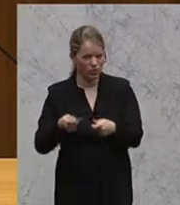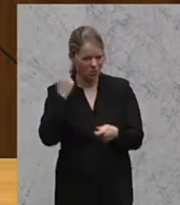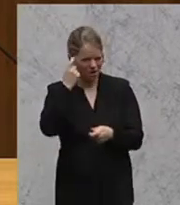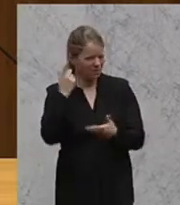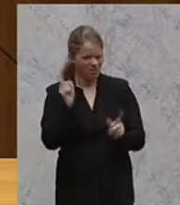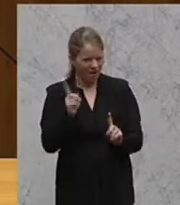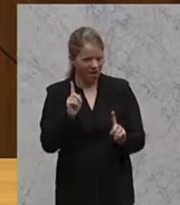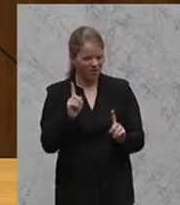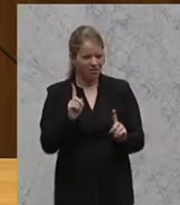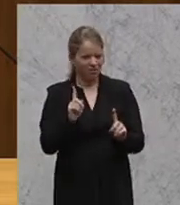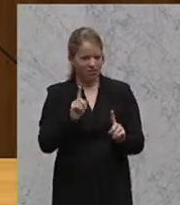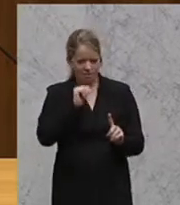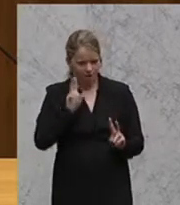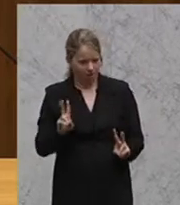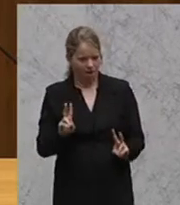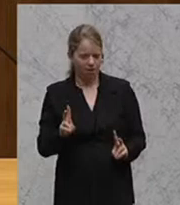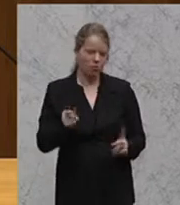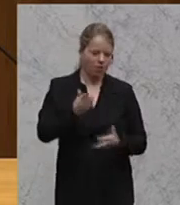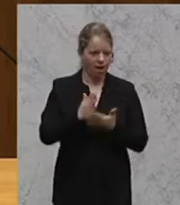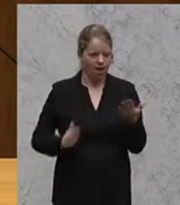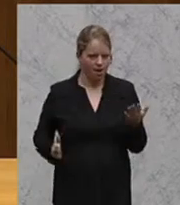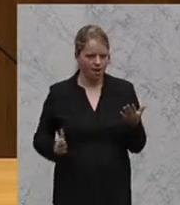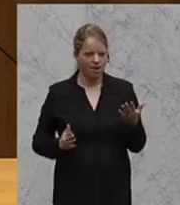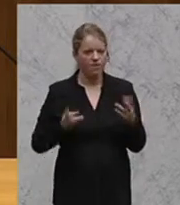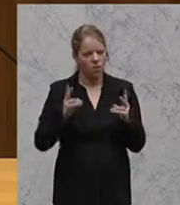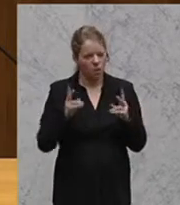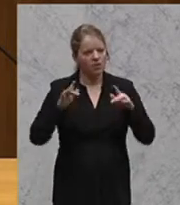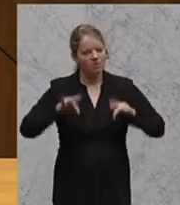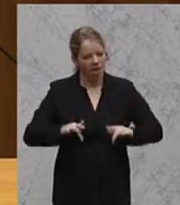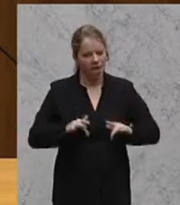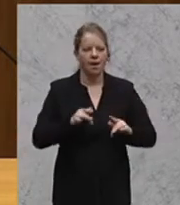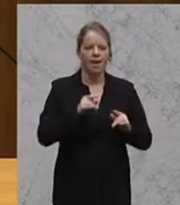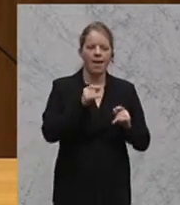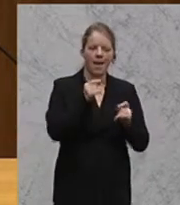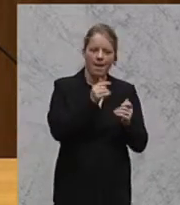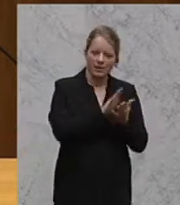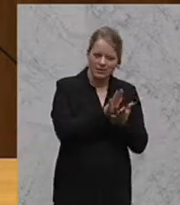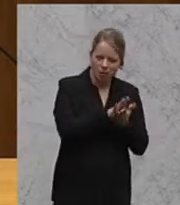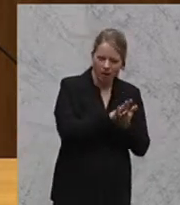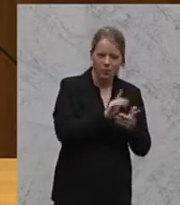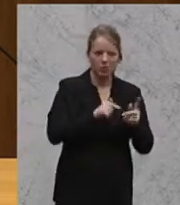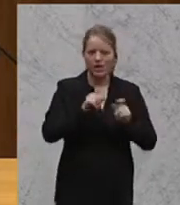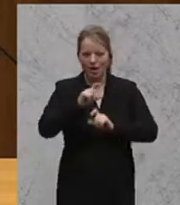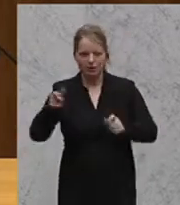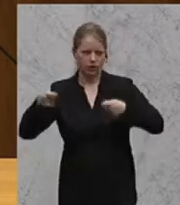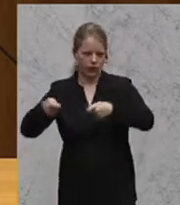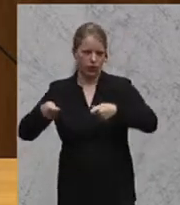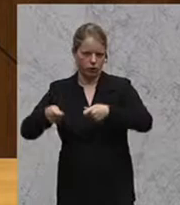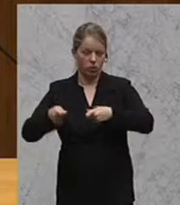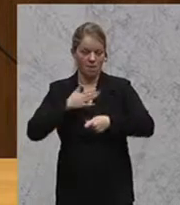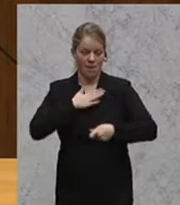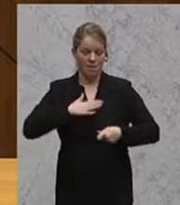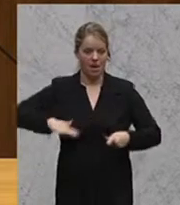nur ein Teil der Wahrheit, weil nicht alle Ermessensausgaben klassische Förderungen sind. Ich mache das an einem Beispiel aus meinem eigenen Bereich, der